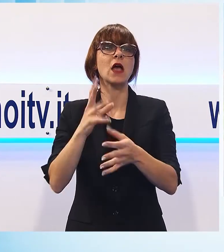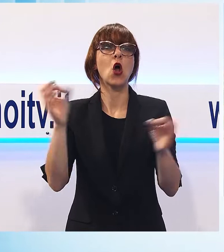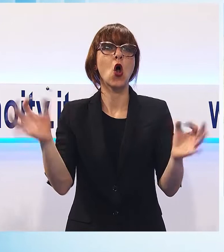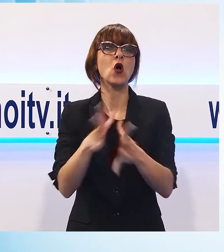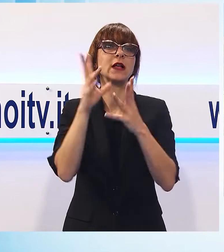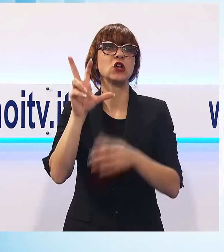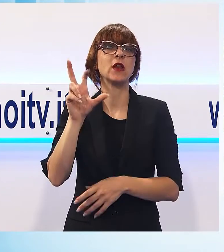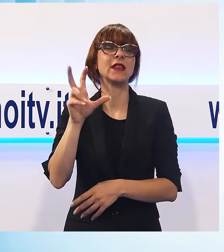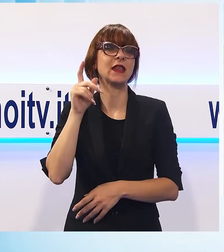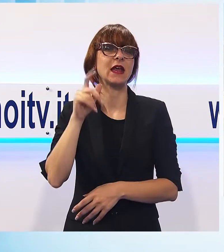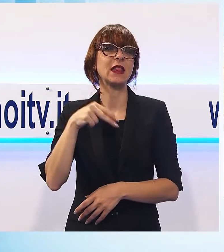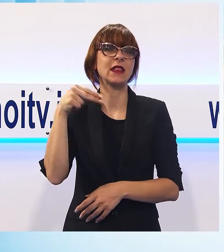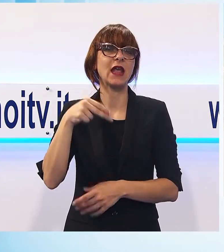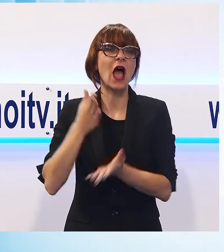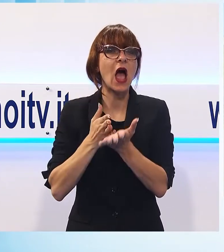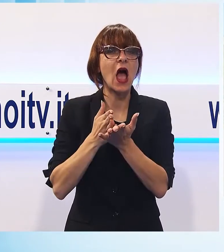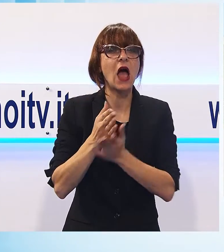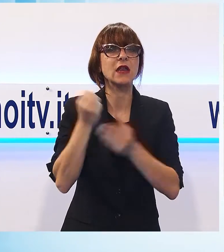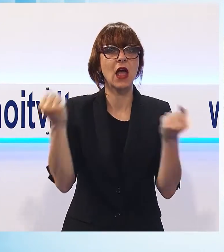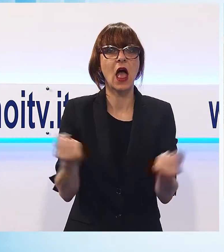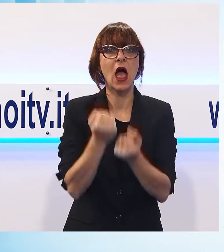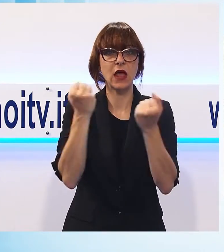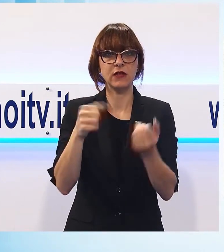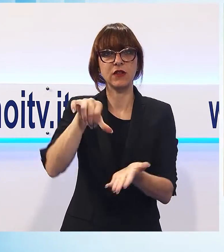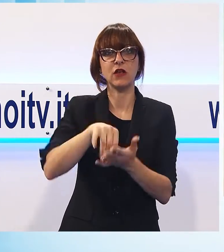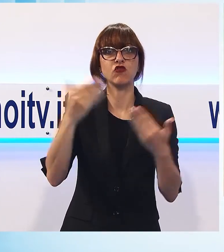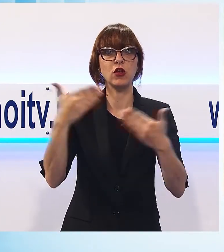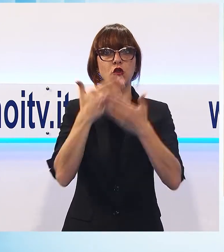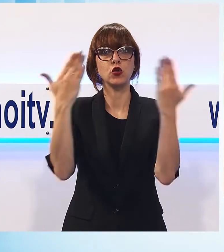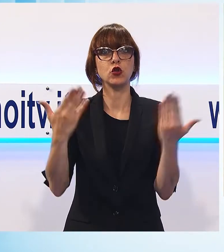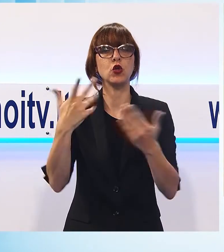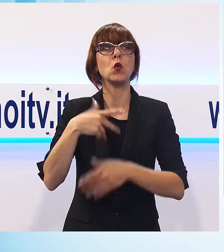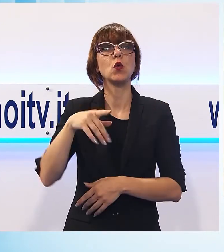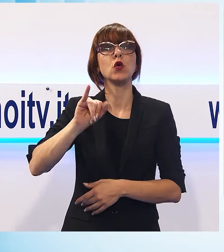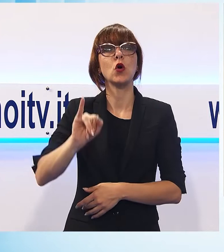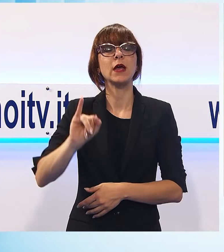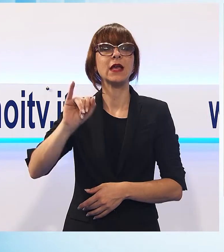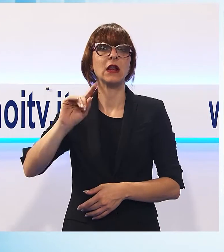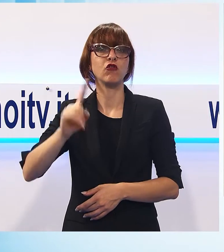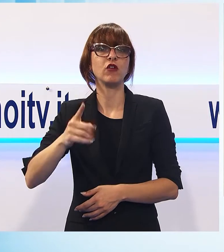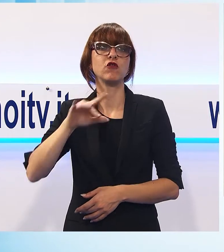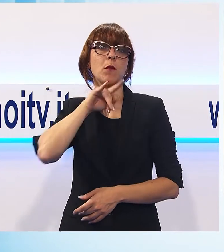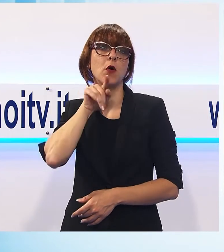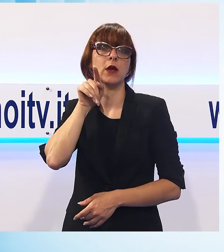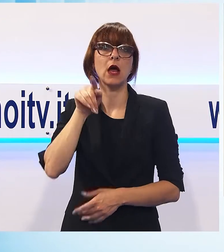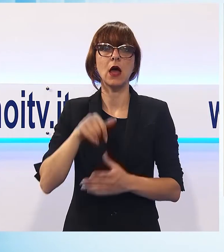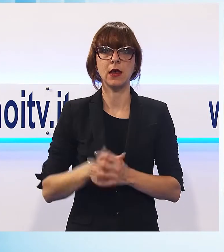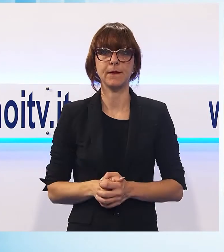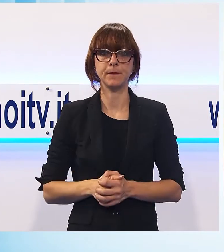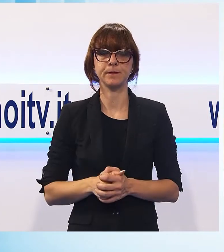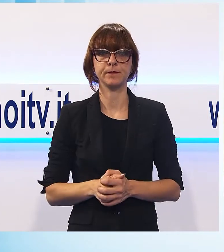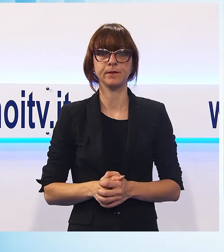per anziani il Girasole di Porcari. I festeggiamenti proseguiranno in autunno con una serie di appuntamenti. L'iniziativa è stata